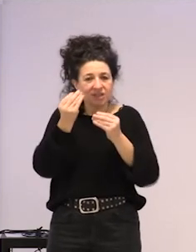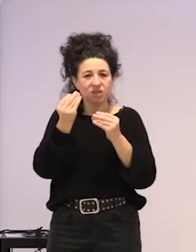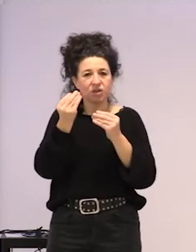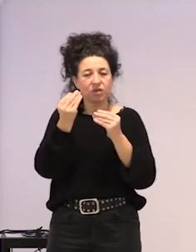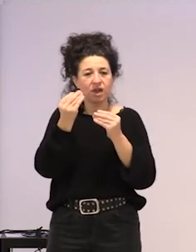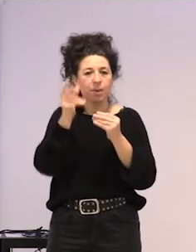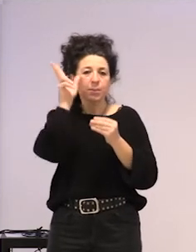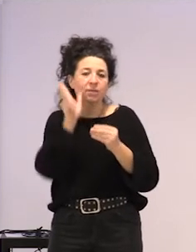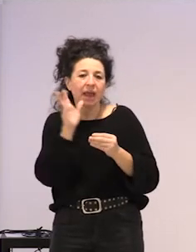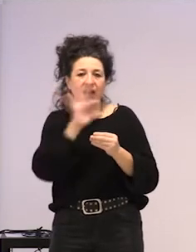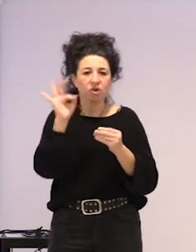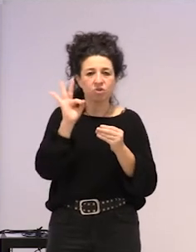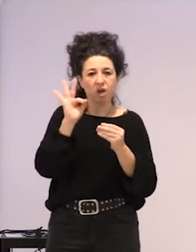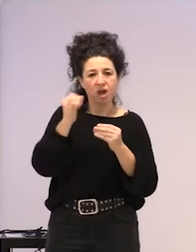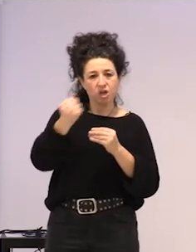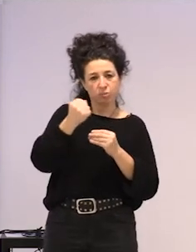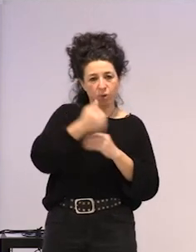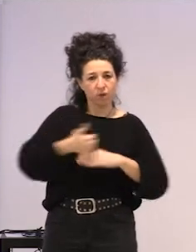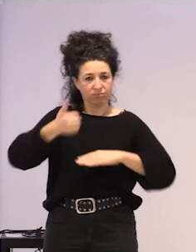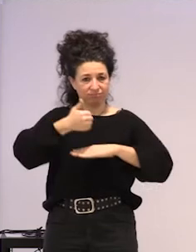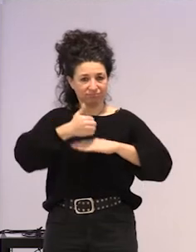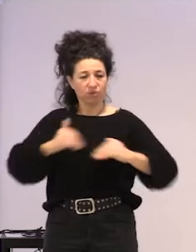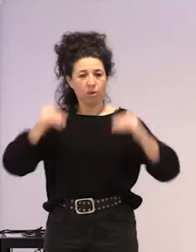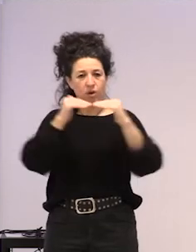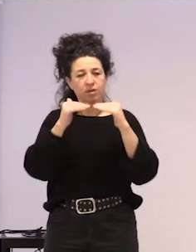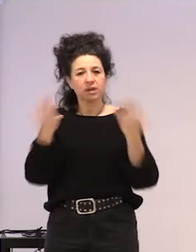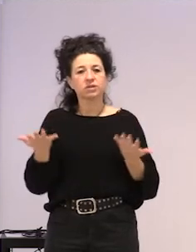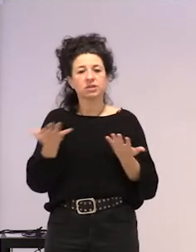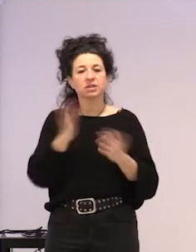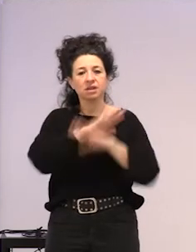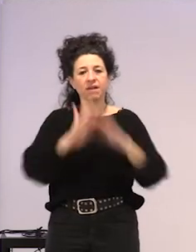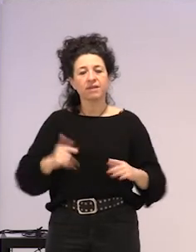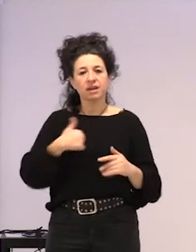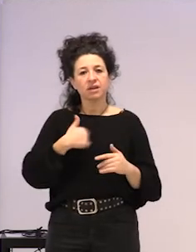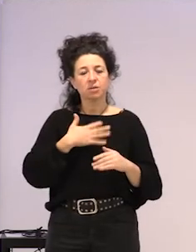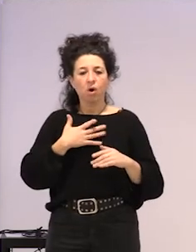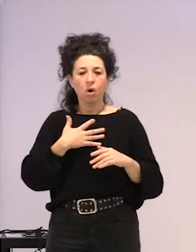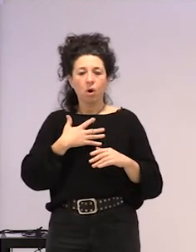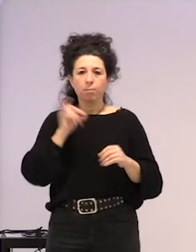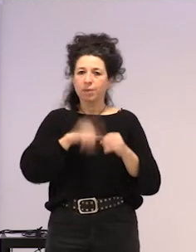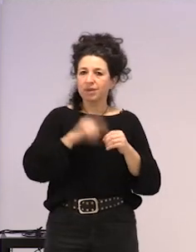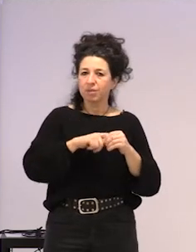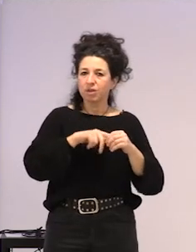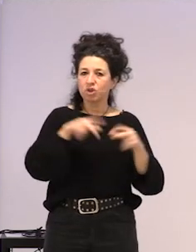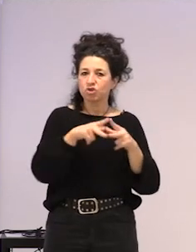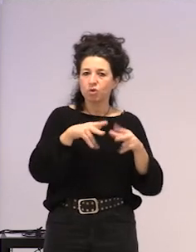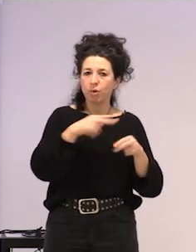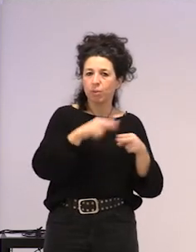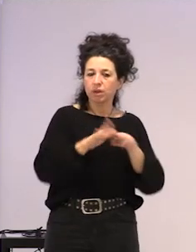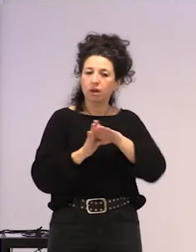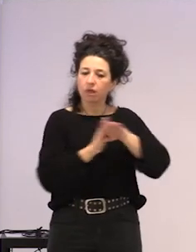eta hor duan berak, ba, erabakitzen du, ere, demu publiko horretatik, Edo parte hartze soziopolitikoa alde batera hutzi, eta zaintzan,